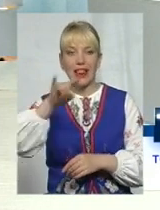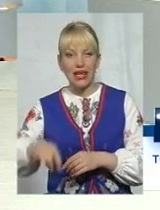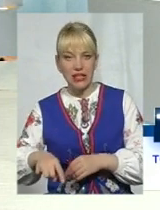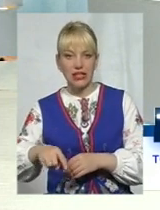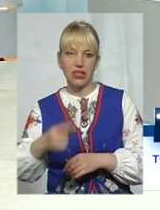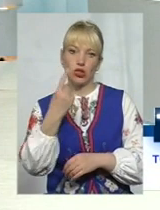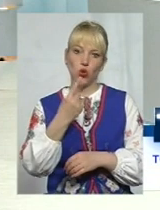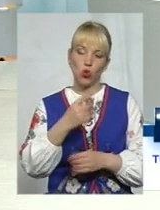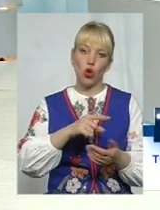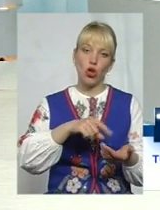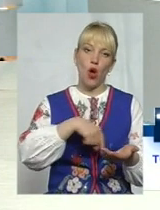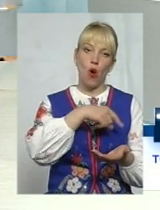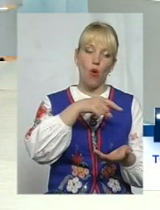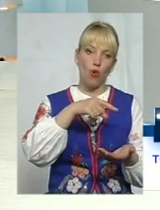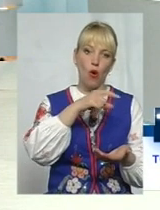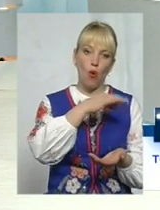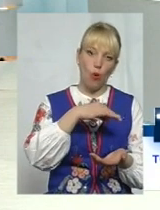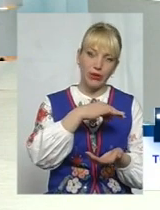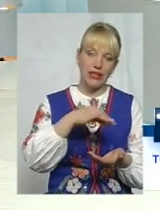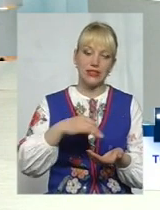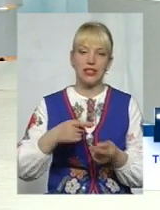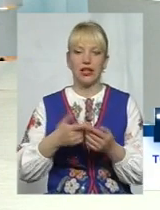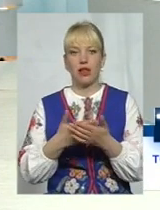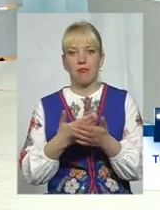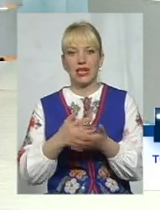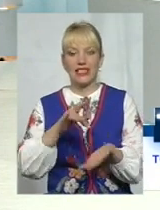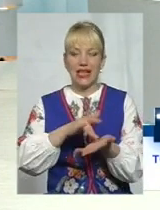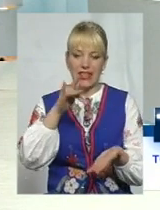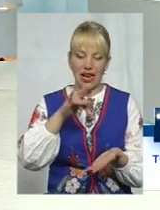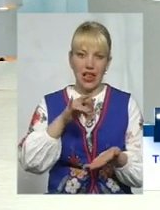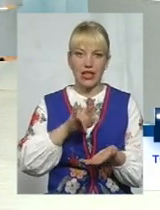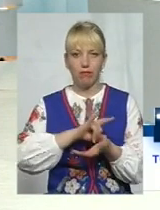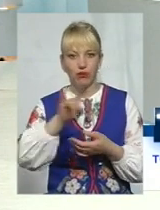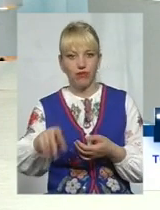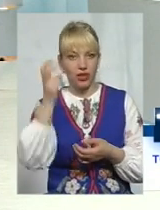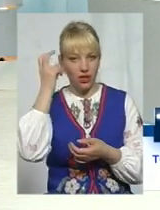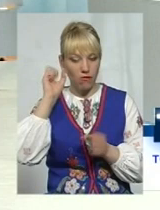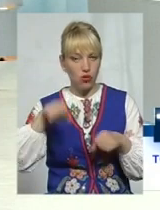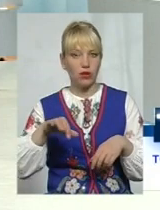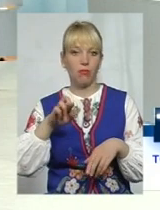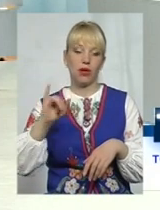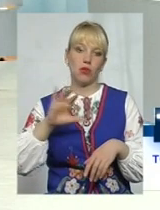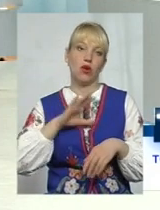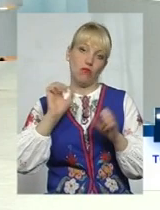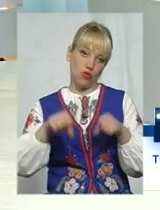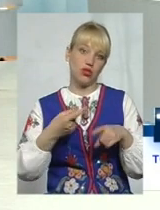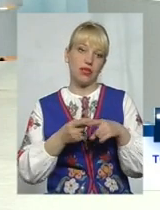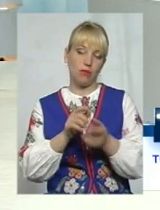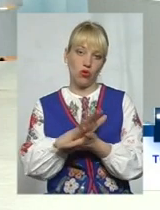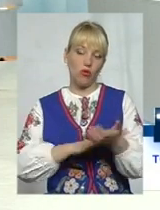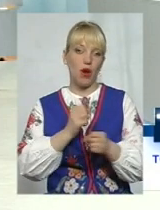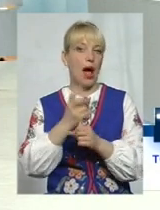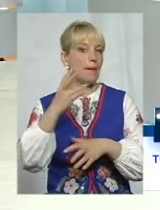в другий самолюди, щоб можна було до центрального аеропорта долетіти. Да, він може зробити працювати. А